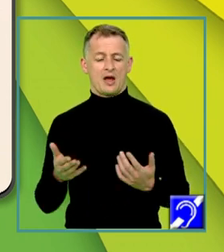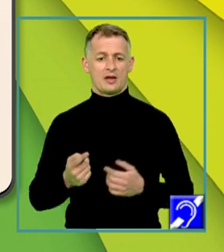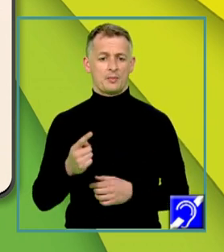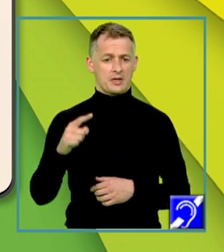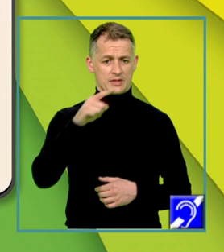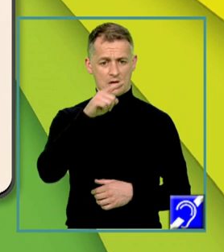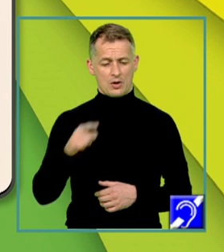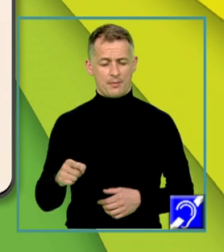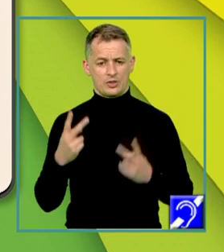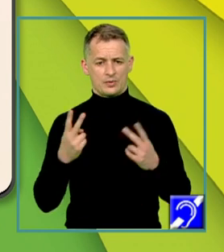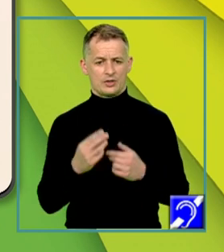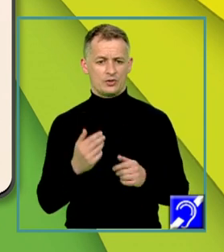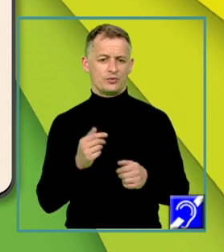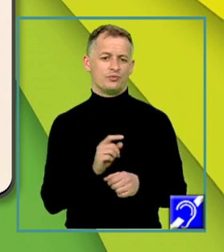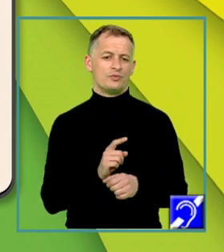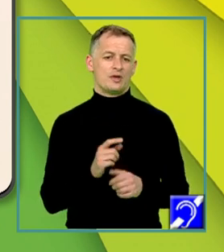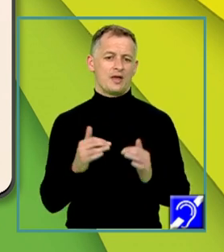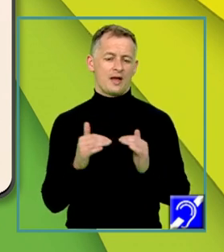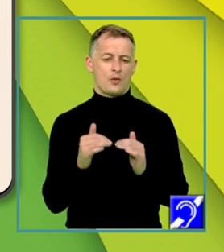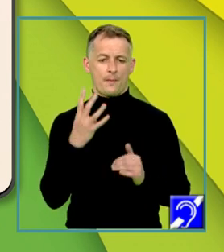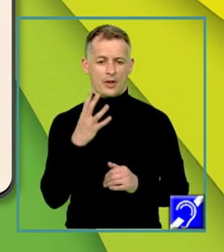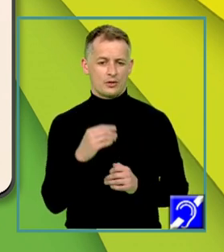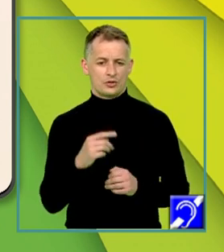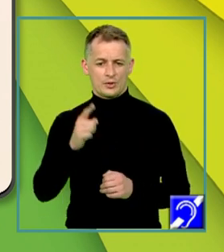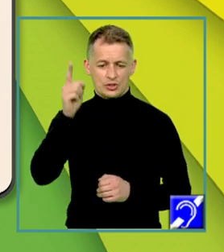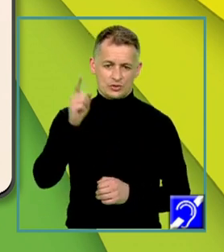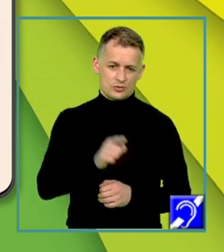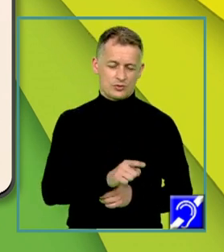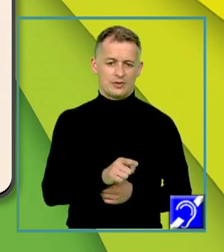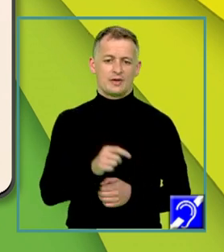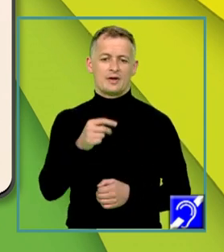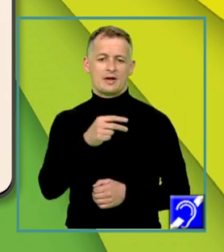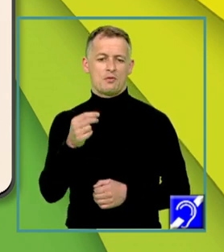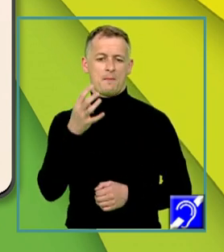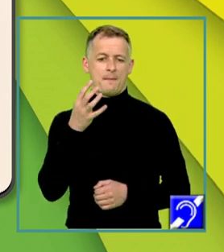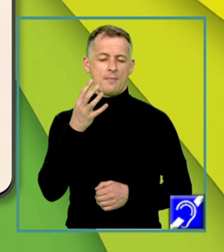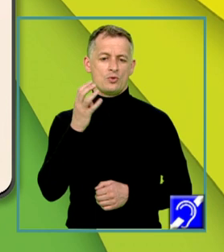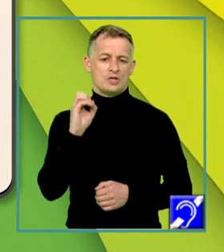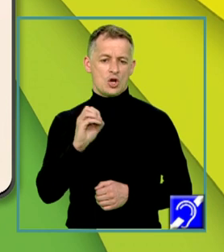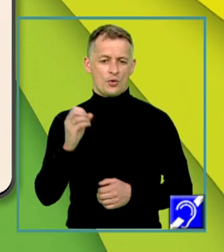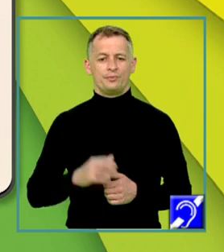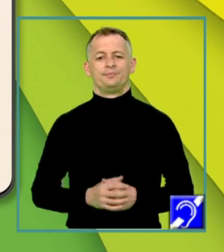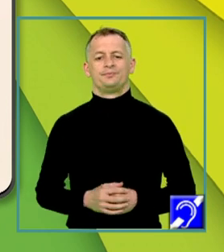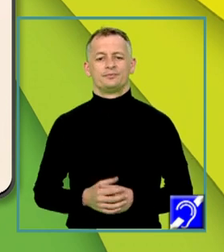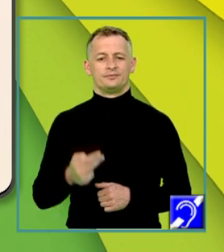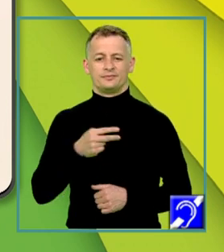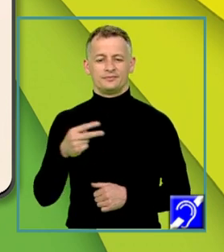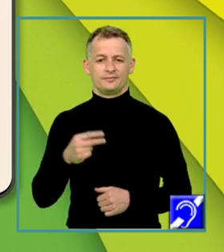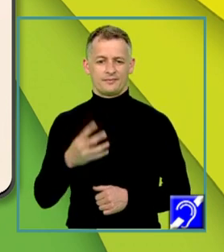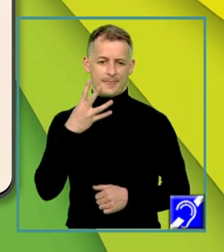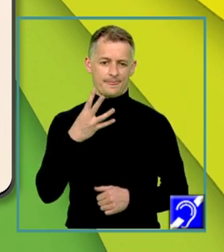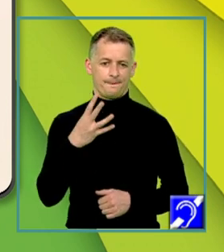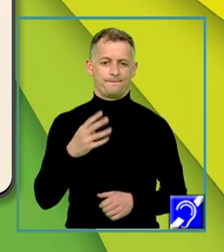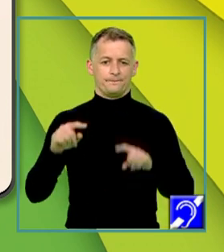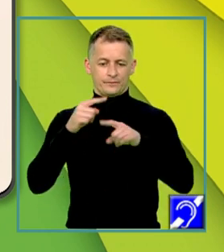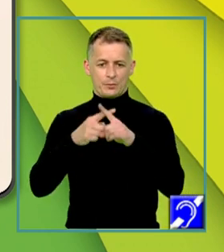diagonala principale elementele egale cu 4 și pe diagonala secundară elementele egale cu 0 egal cu 4